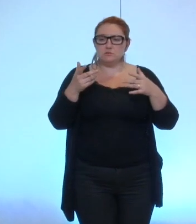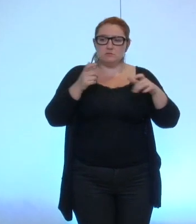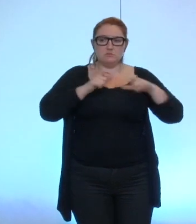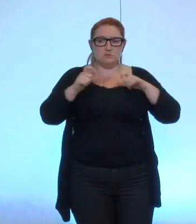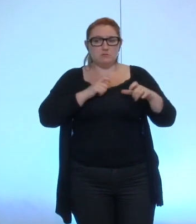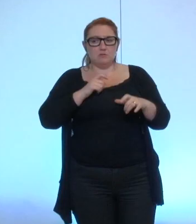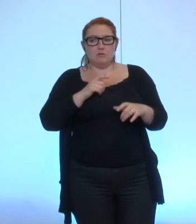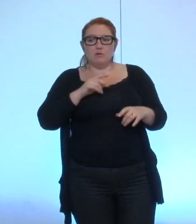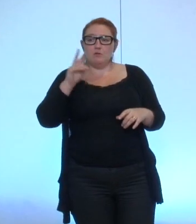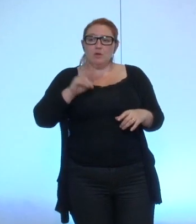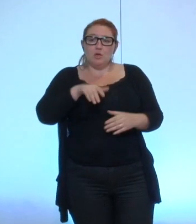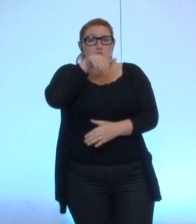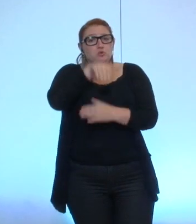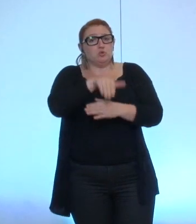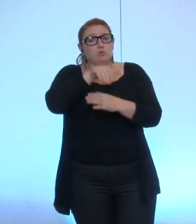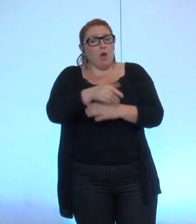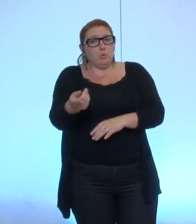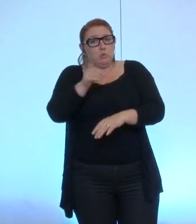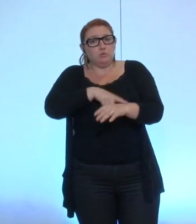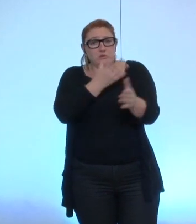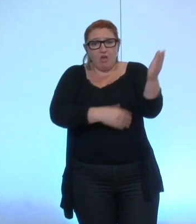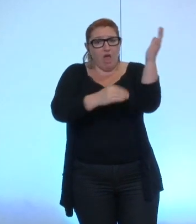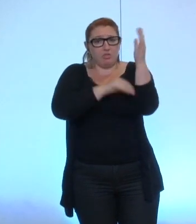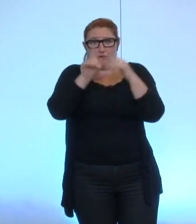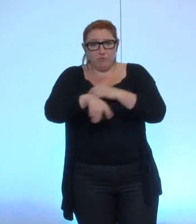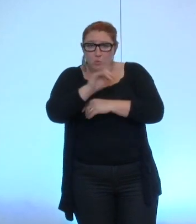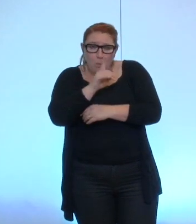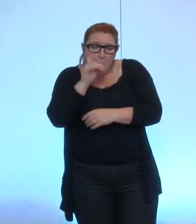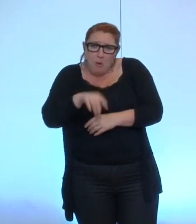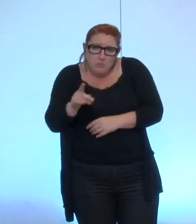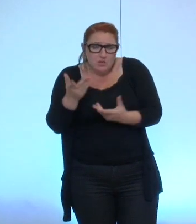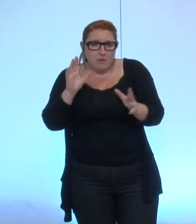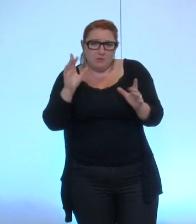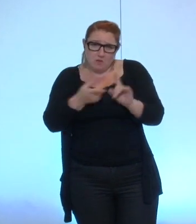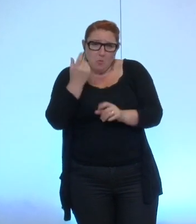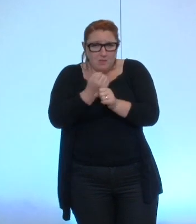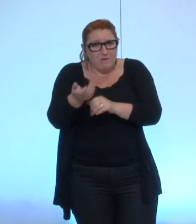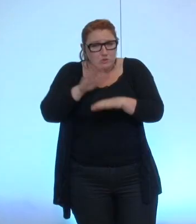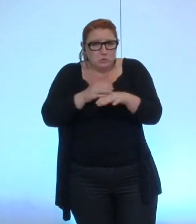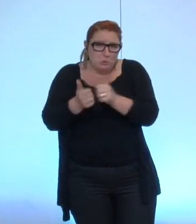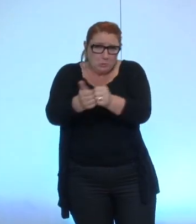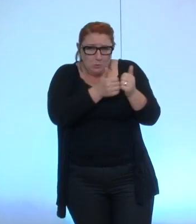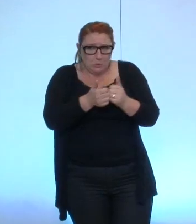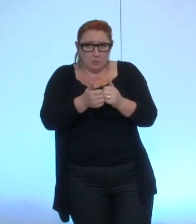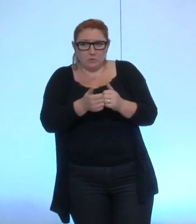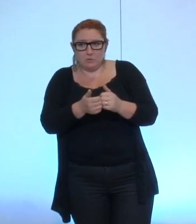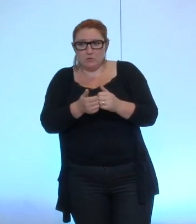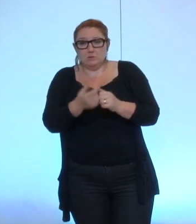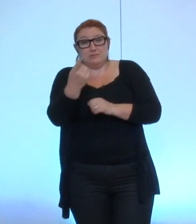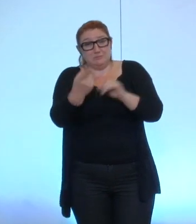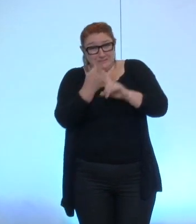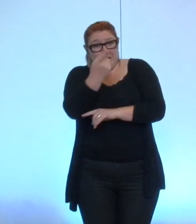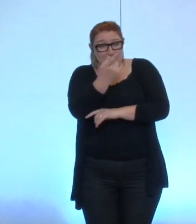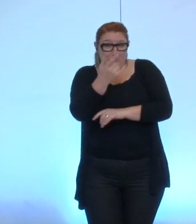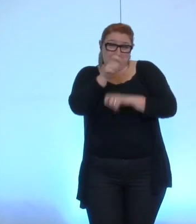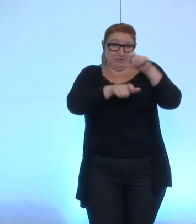soit dès ce soir intégrée mais qu'on y travaille vraiment je pense quand même on peut se le dire pour ceux qui sont au conseil régional d